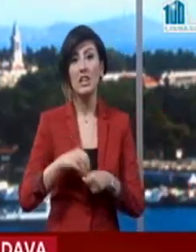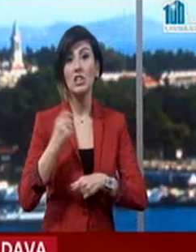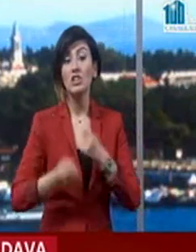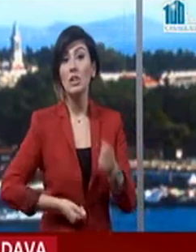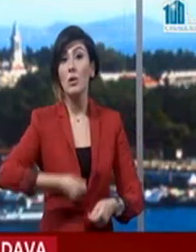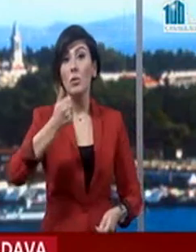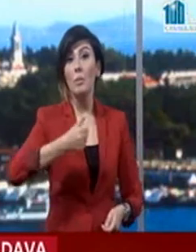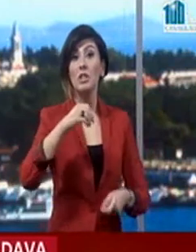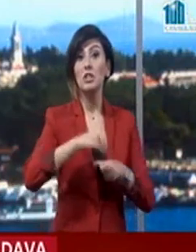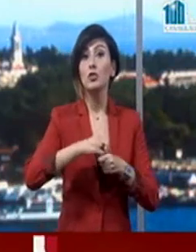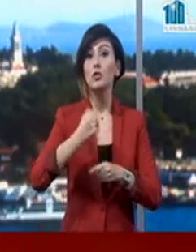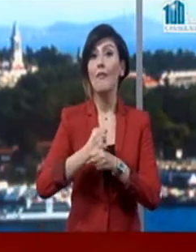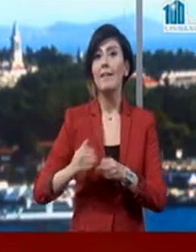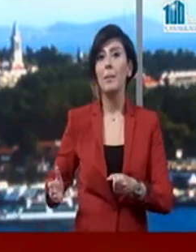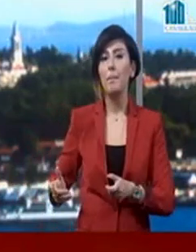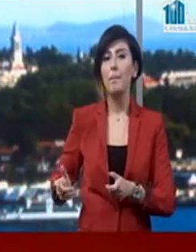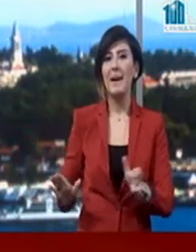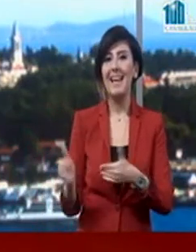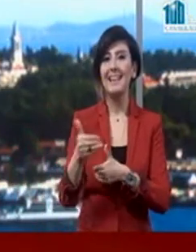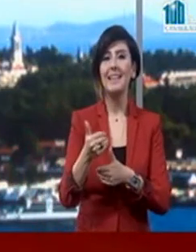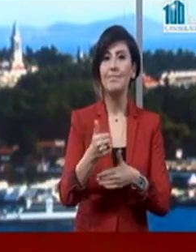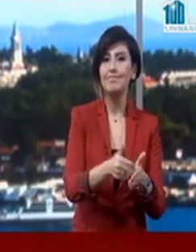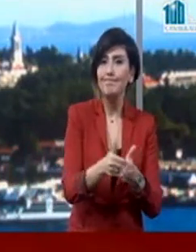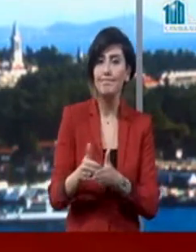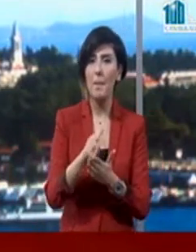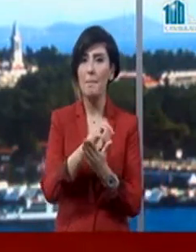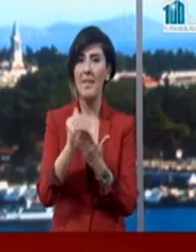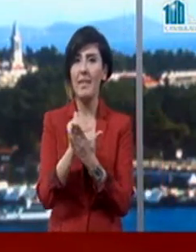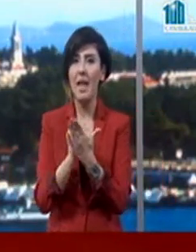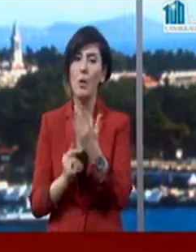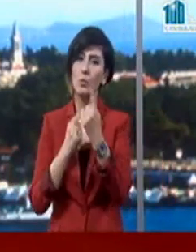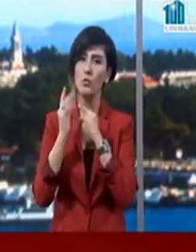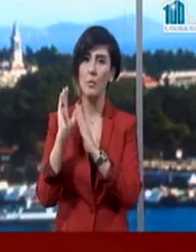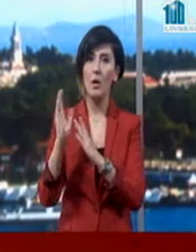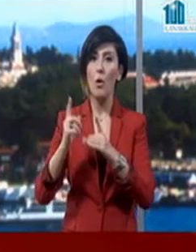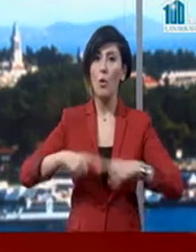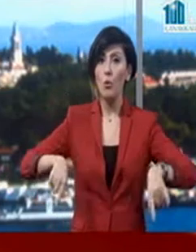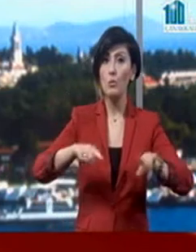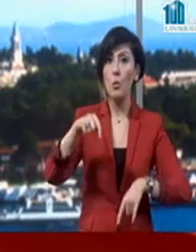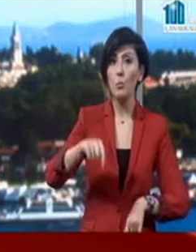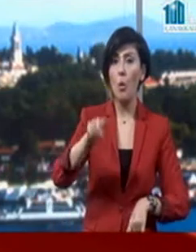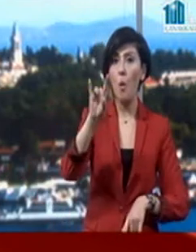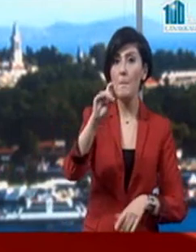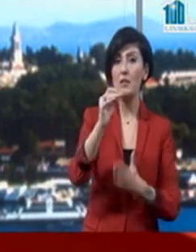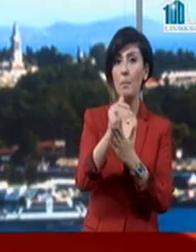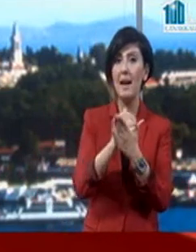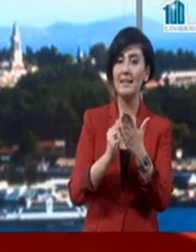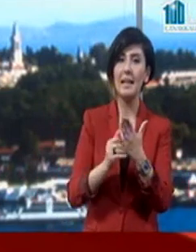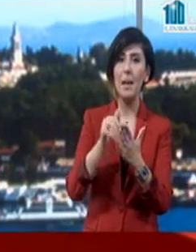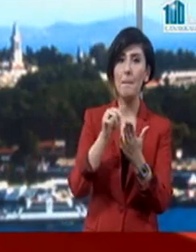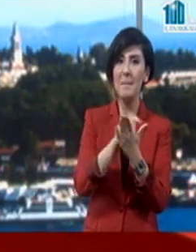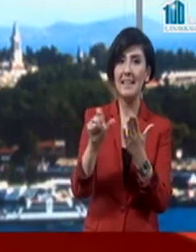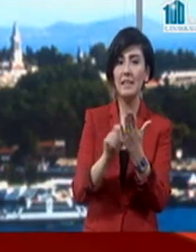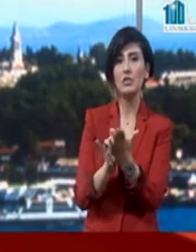Komisyonu İç Güvenlik Paketinin geri çekilen maddelerini görüşmeye devam ediyor. Komisyon bugün de 15 maddeyi metinden